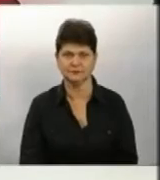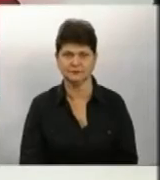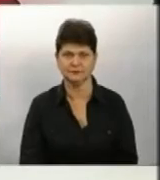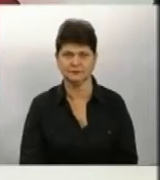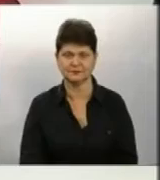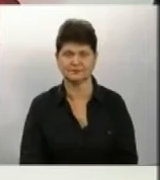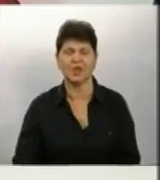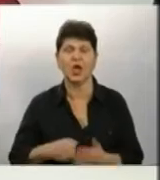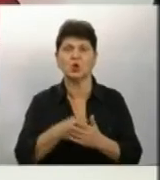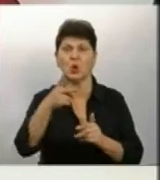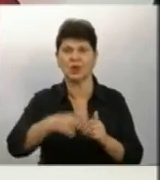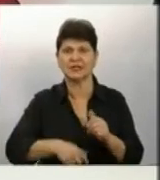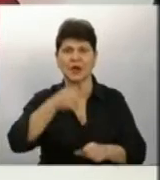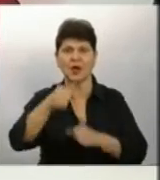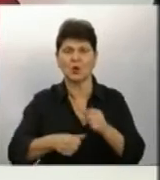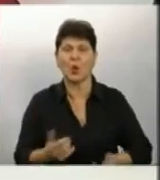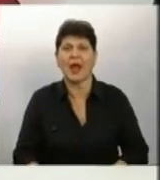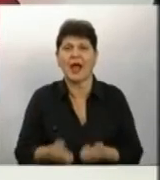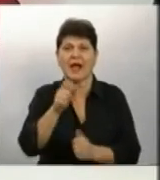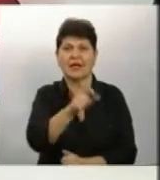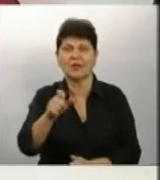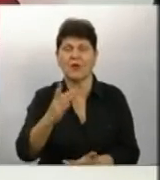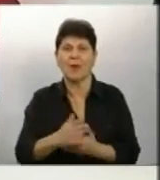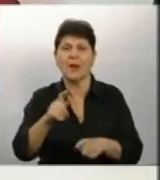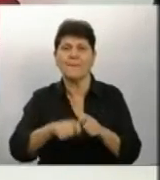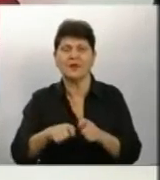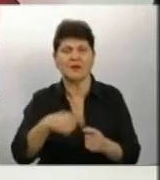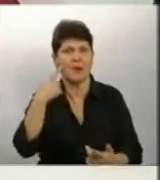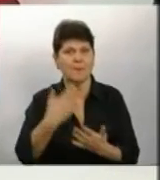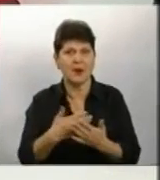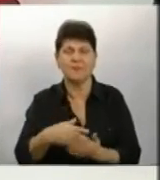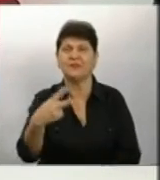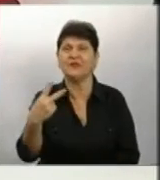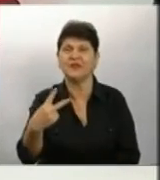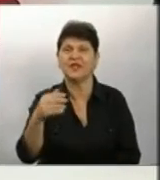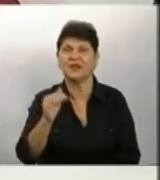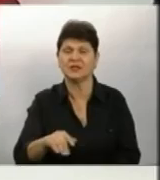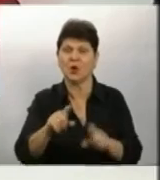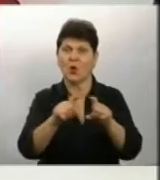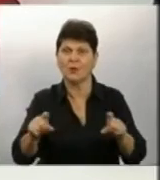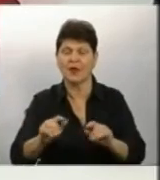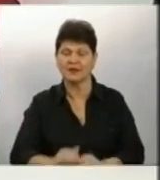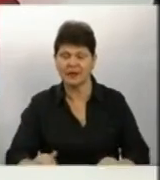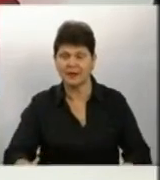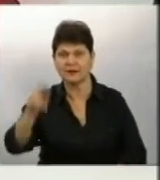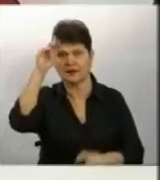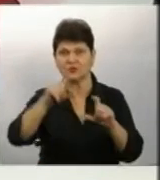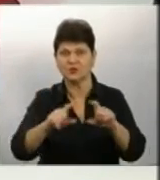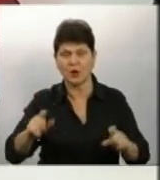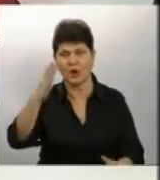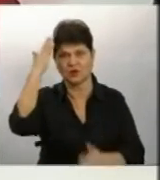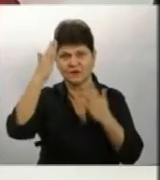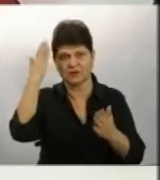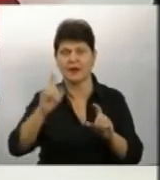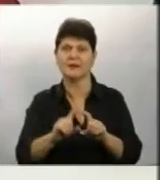До кінця року рятувальники мають перевірити майже дві тисячі об'єктів Серед яких дошкільні, загальноосвітні та розважальні